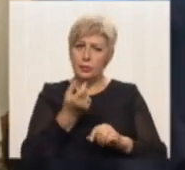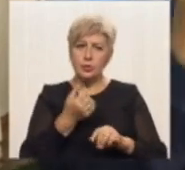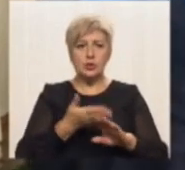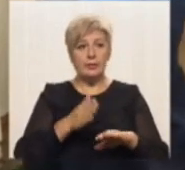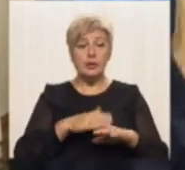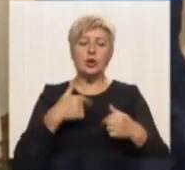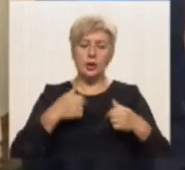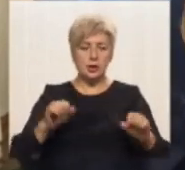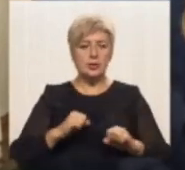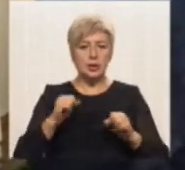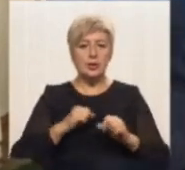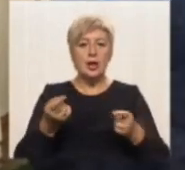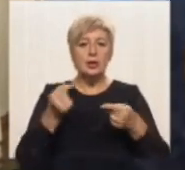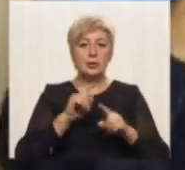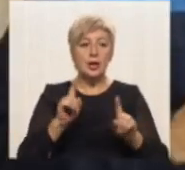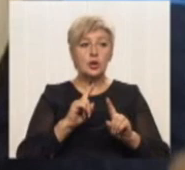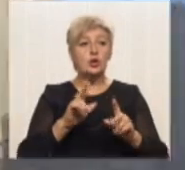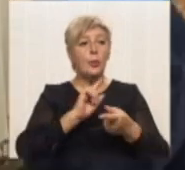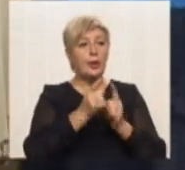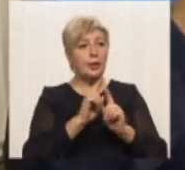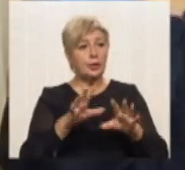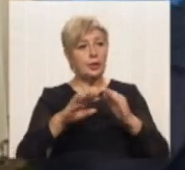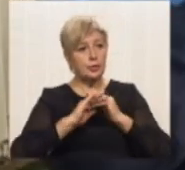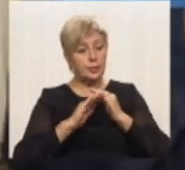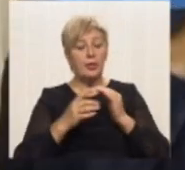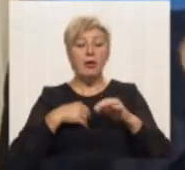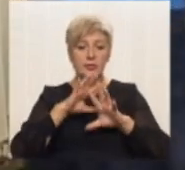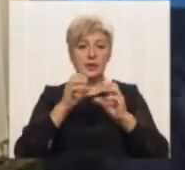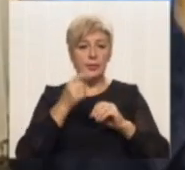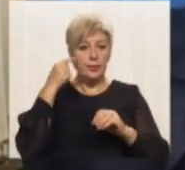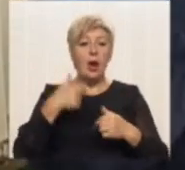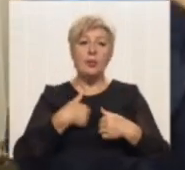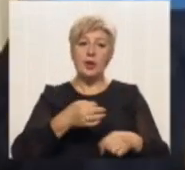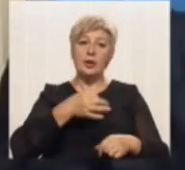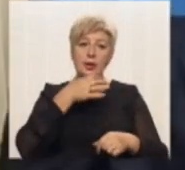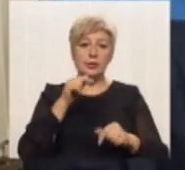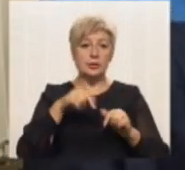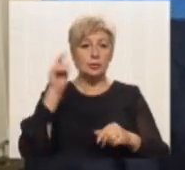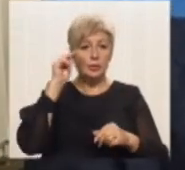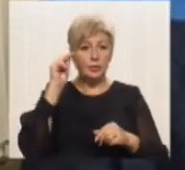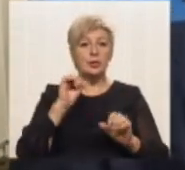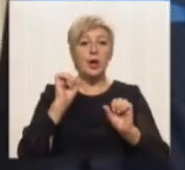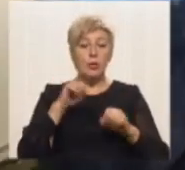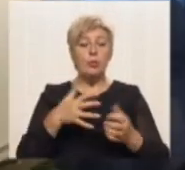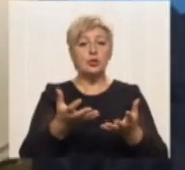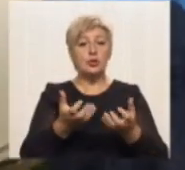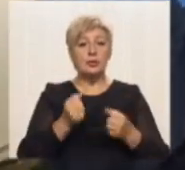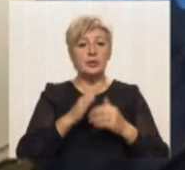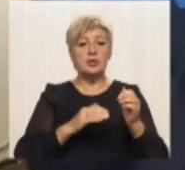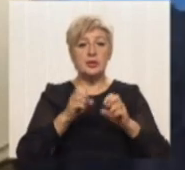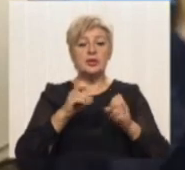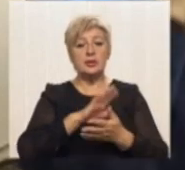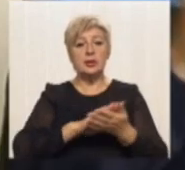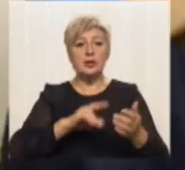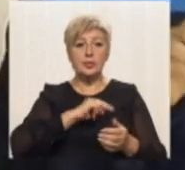вчителі розповідають через перекладача, то все розумію. Мені подобається тут навчатися, тому що можу отримати спеціальність і далі працювати. А в іншому